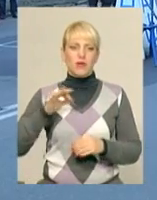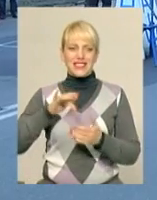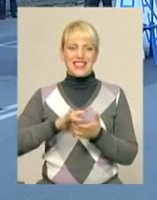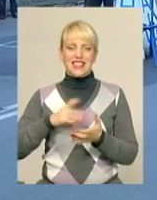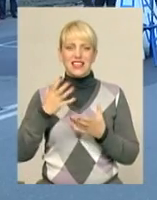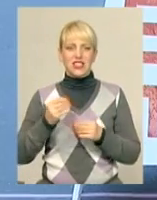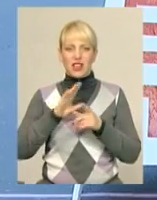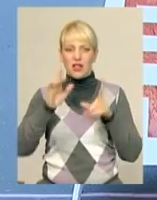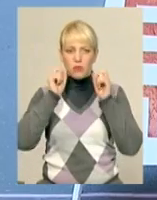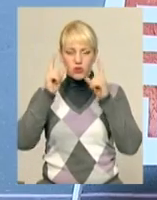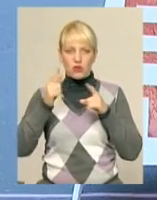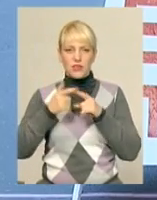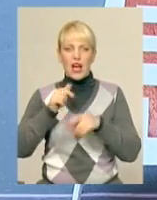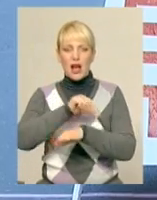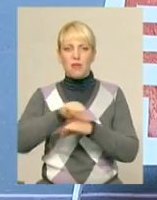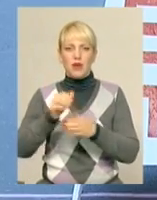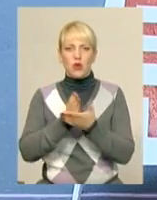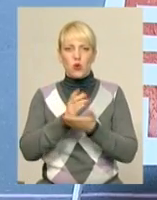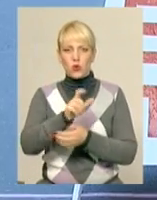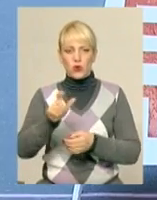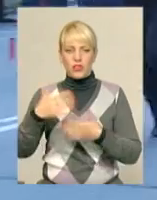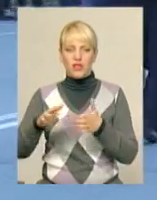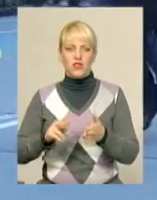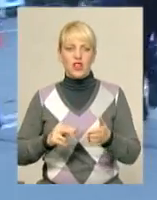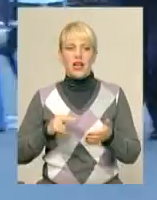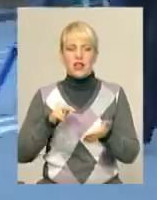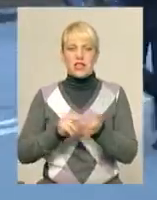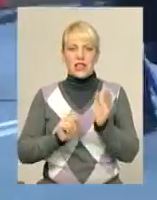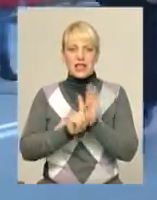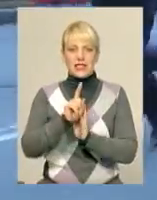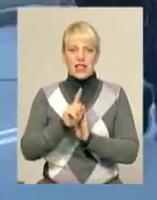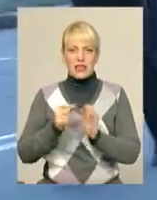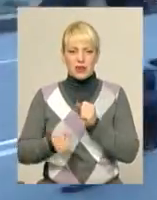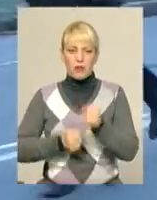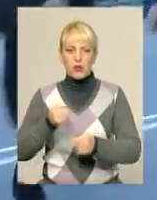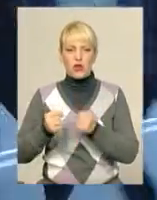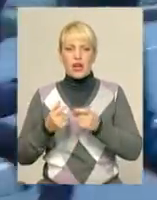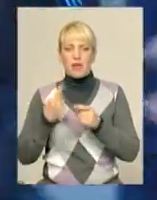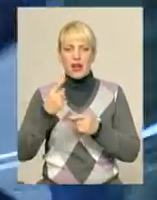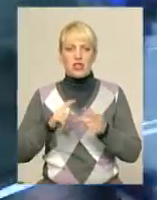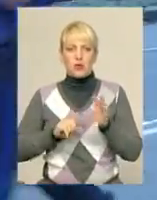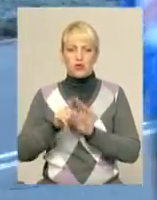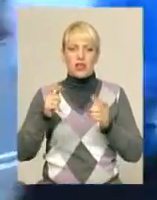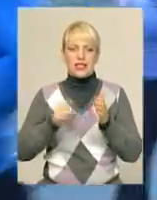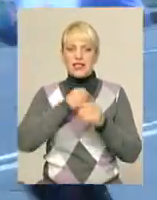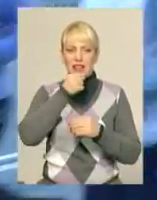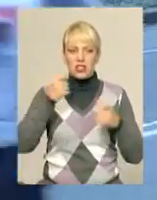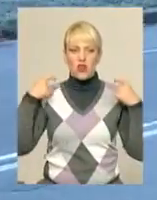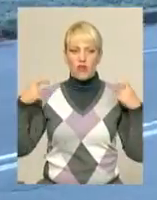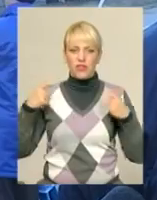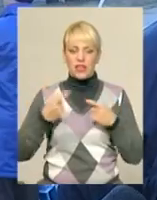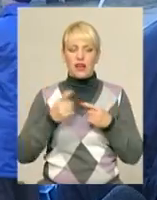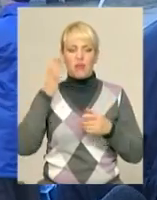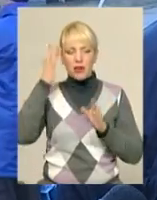центр ще й не проснувся, а прикордонники вже вишикуються на старт бігової дистанції. Першими стартують старші офіцери. Мета